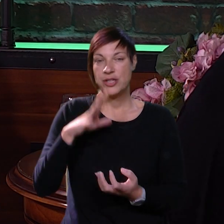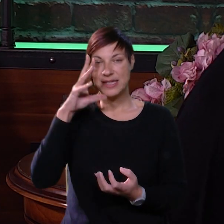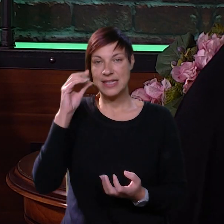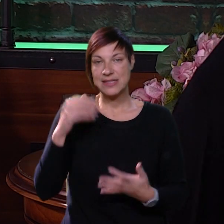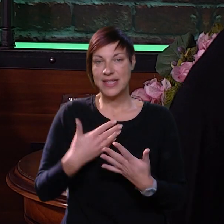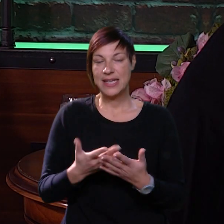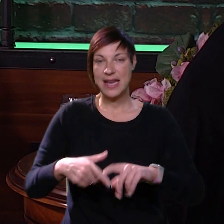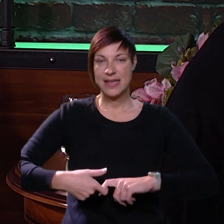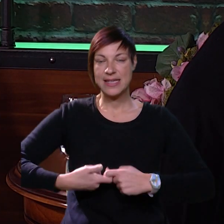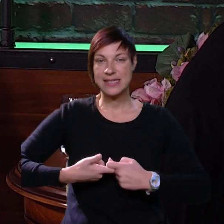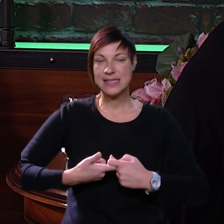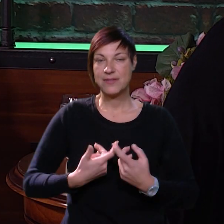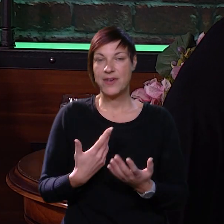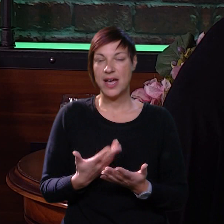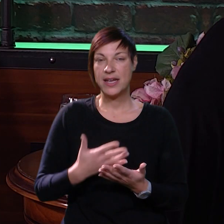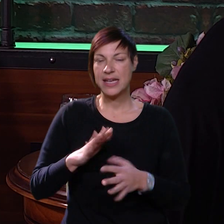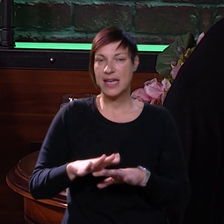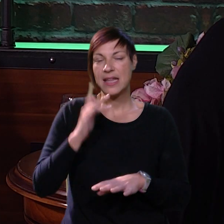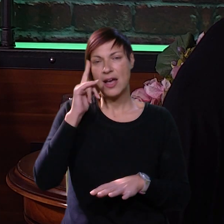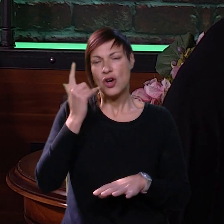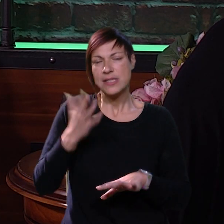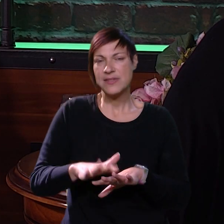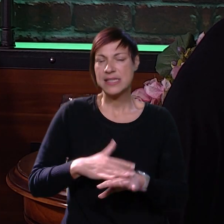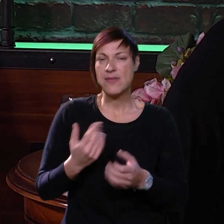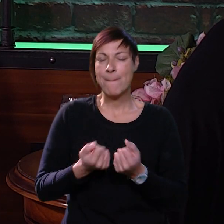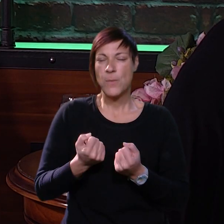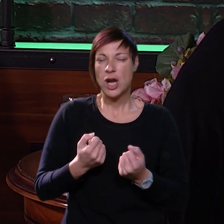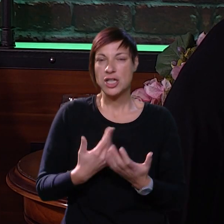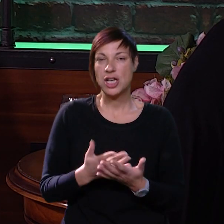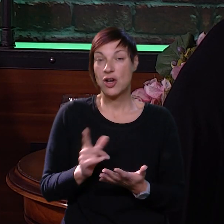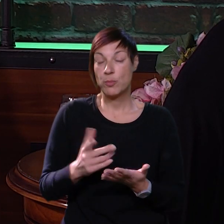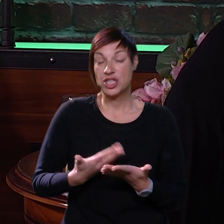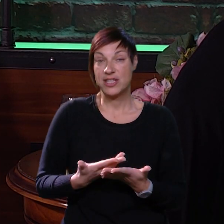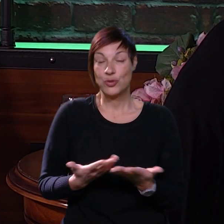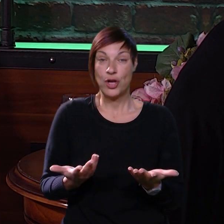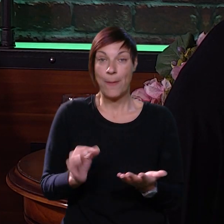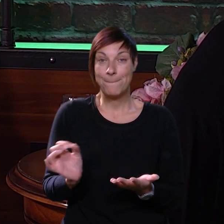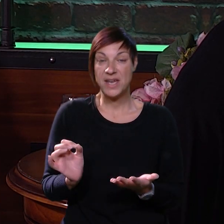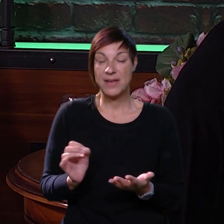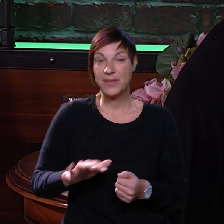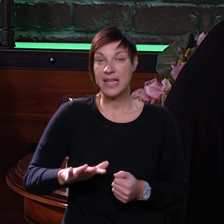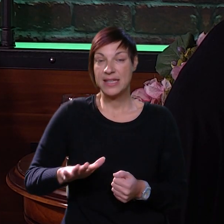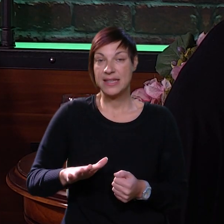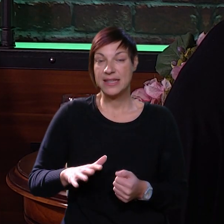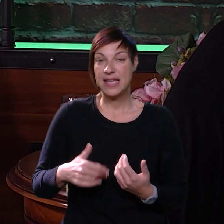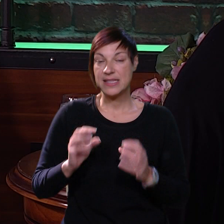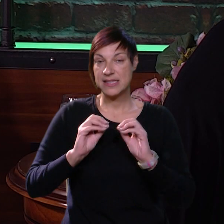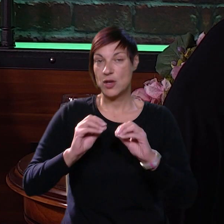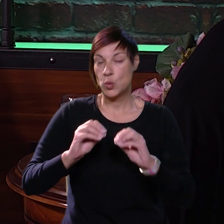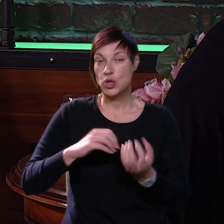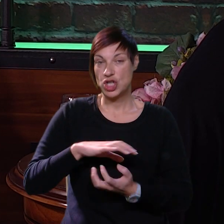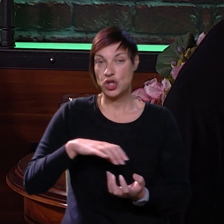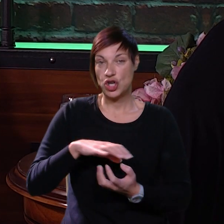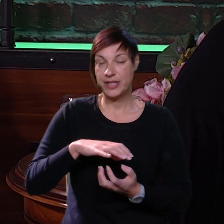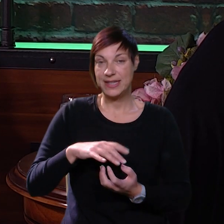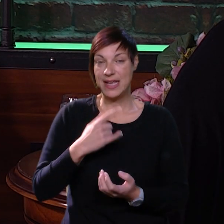roditelji shvate neke stvari, kada osvijeste neka svoja ponašanja, koja možda nisu primjerena, jer djeca najčešće